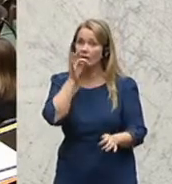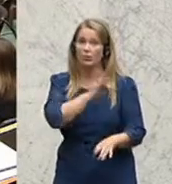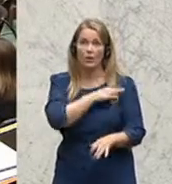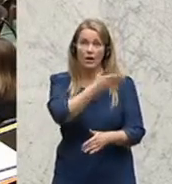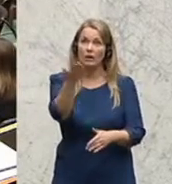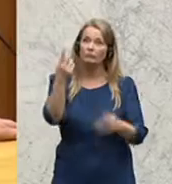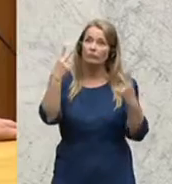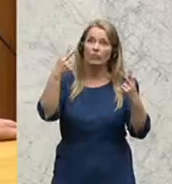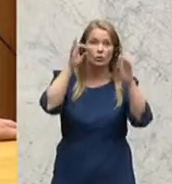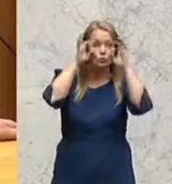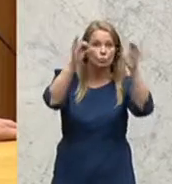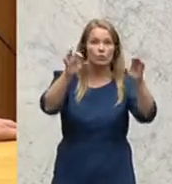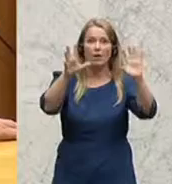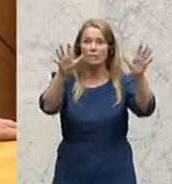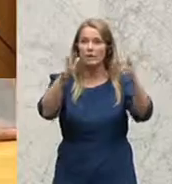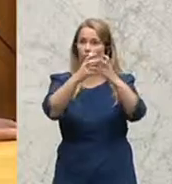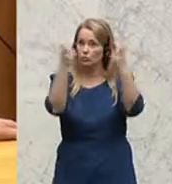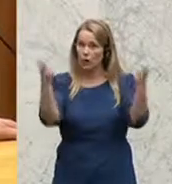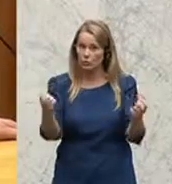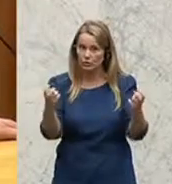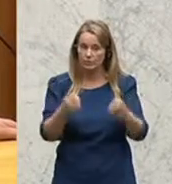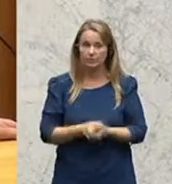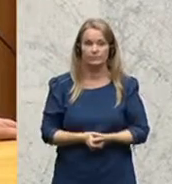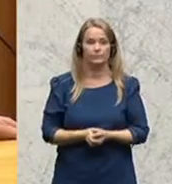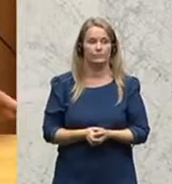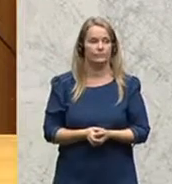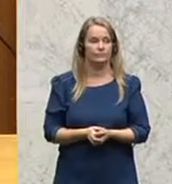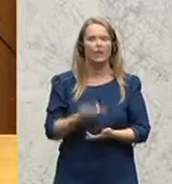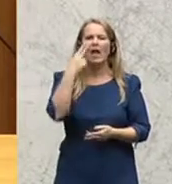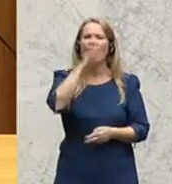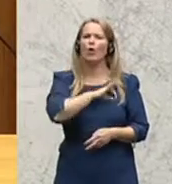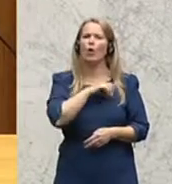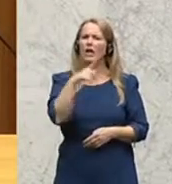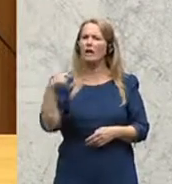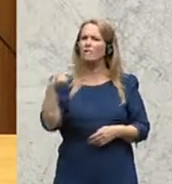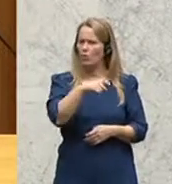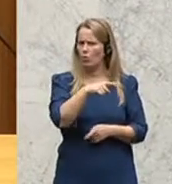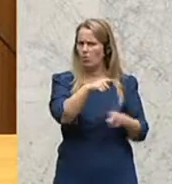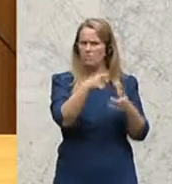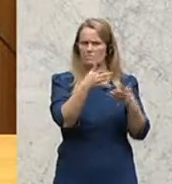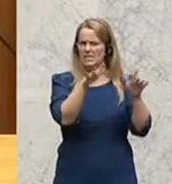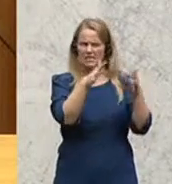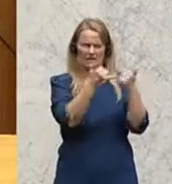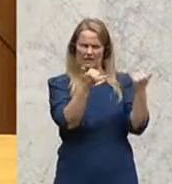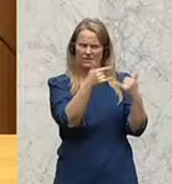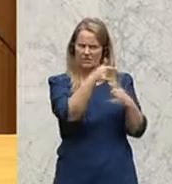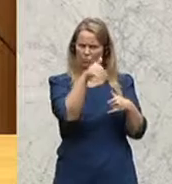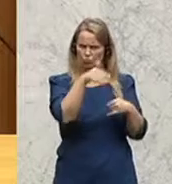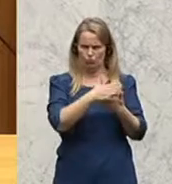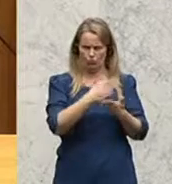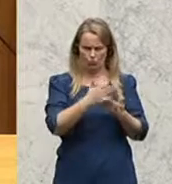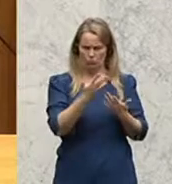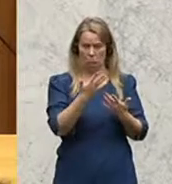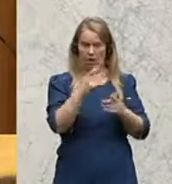Zuschauerinnen und Zuschauer vor den Bildschirmen zu Hause. Kollege Wurm, ich meine, irgendwie müssen Sie sich jetzt schon im Klaren